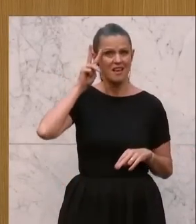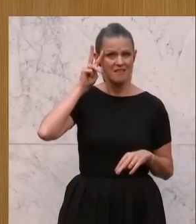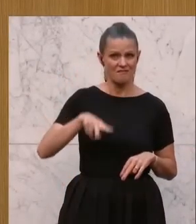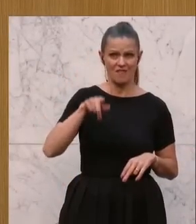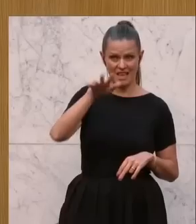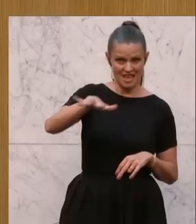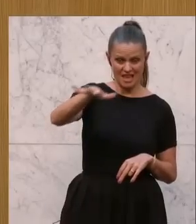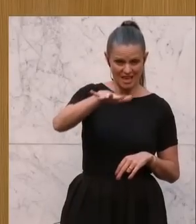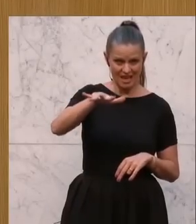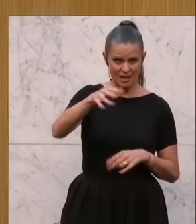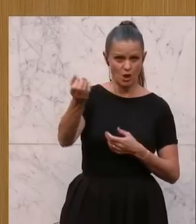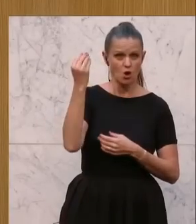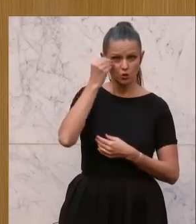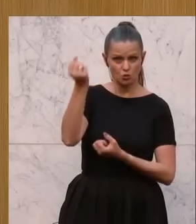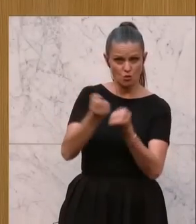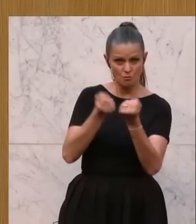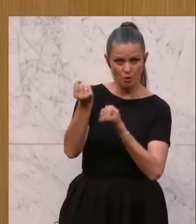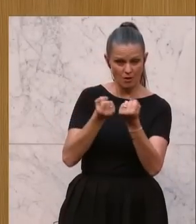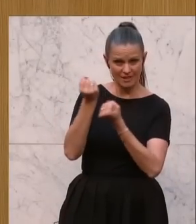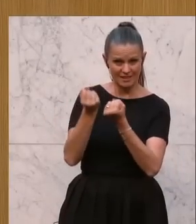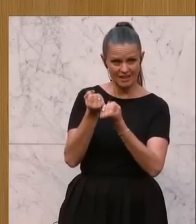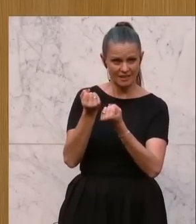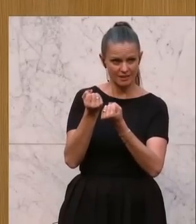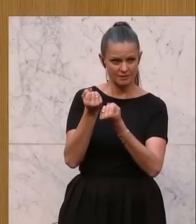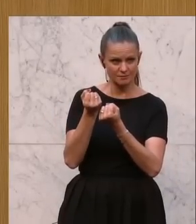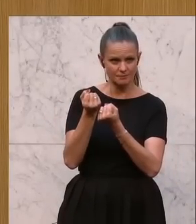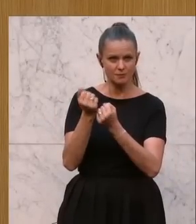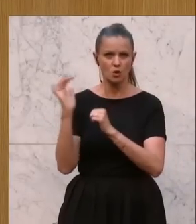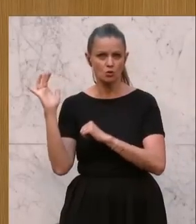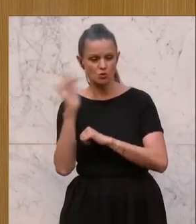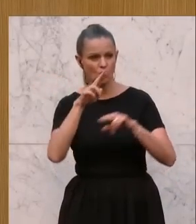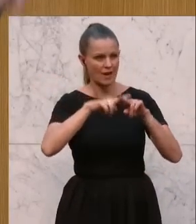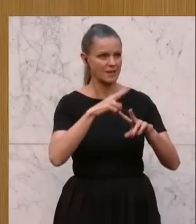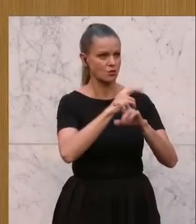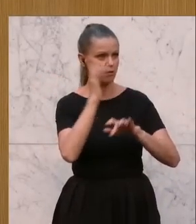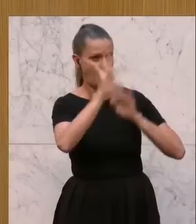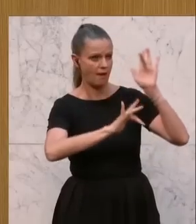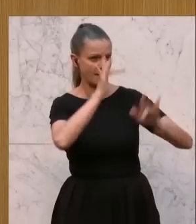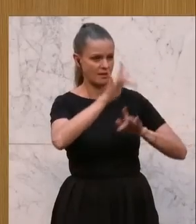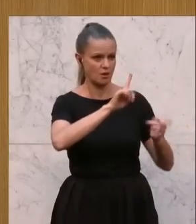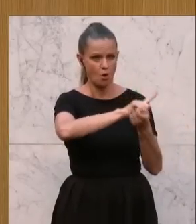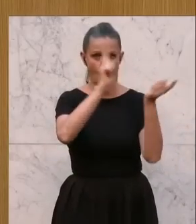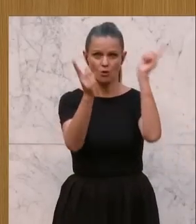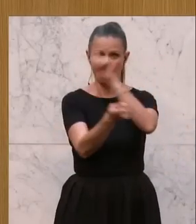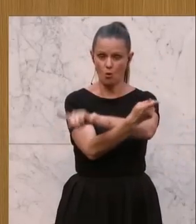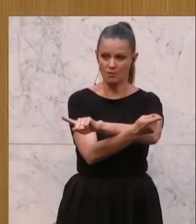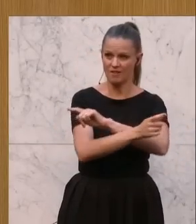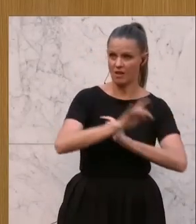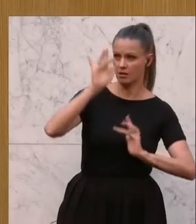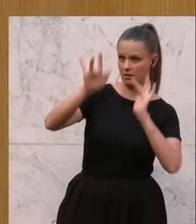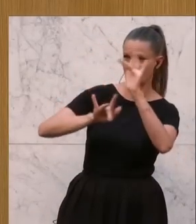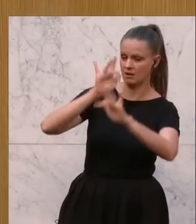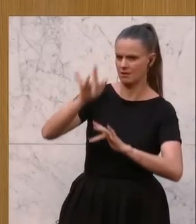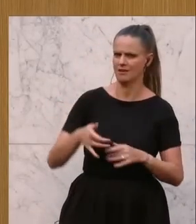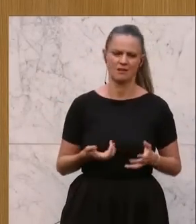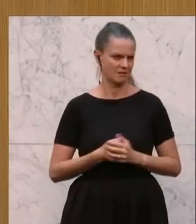an der Schulpolitik im restlichen Österreich kritisieren und umgekehrt was an Wien kritisiert. Also